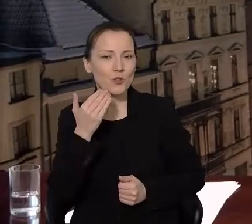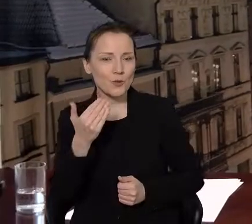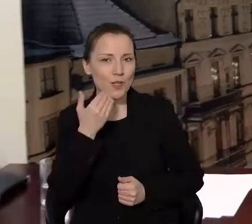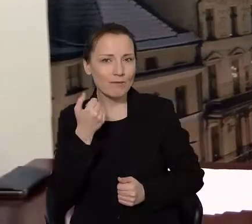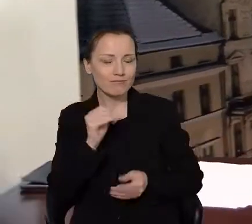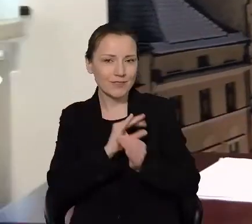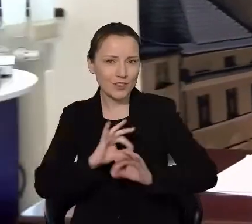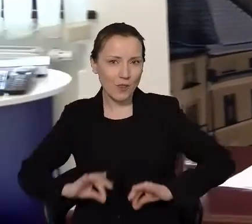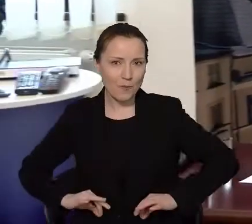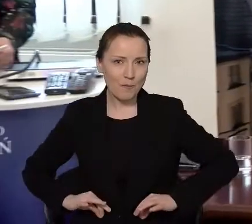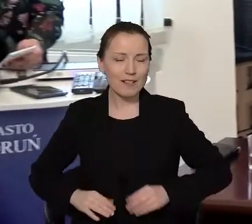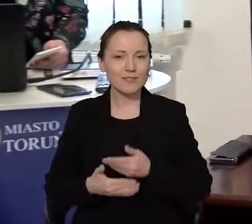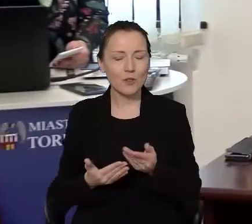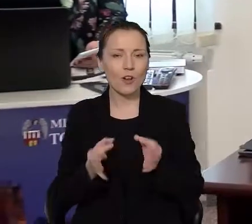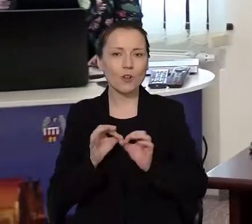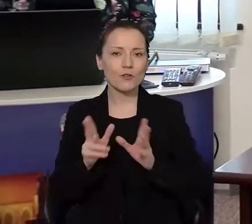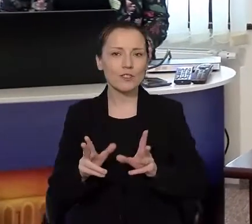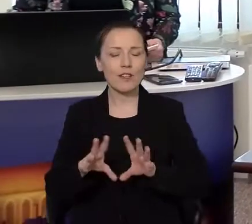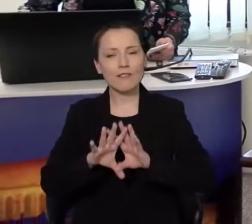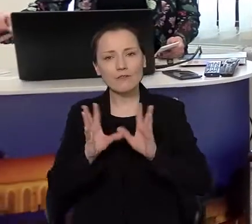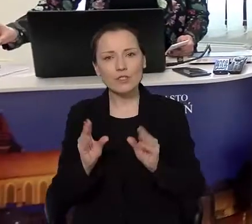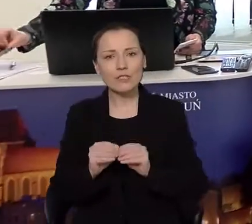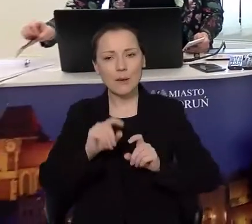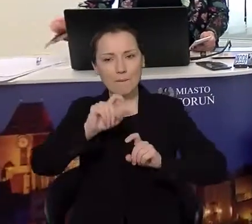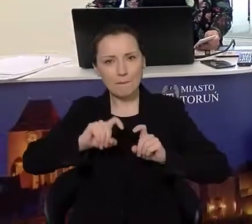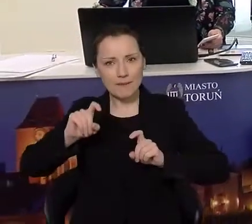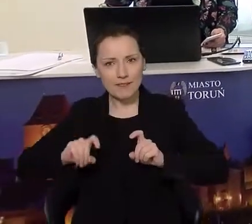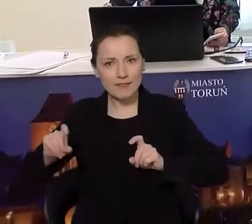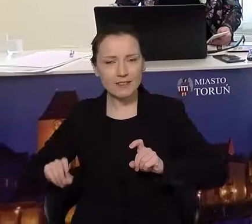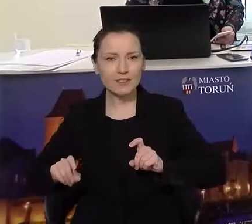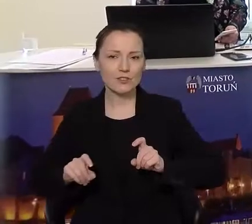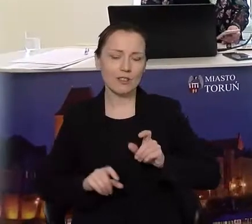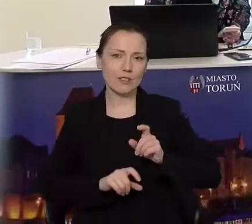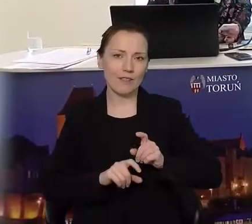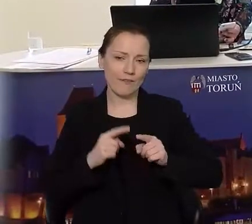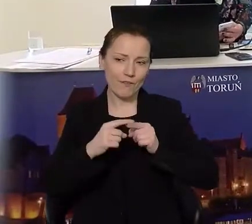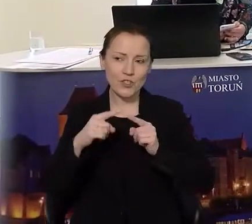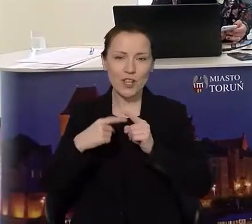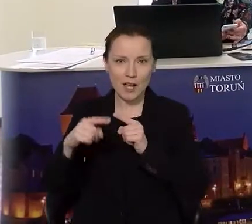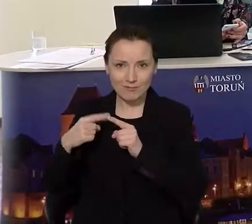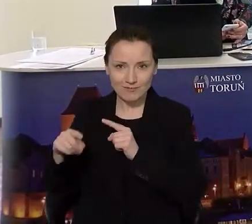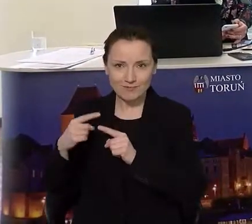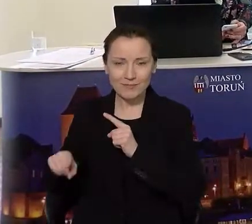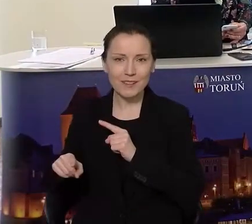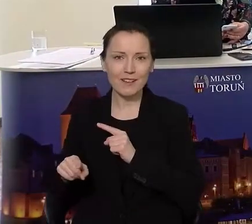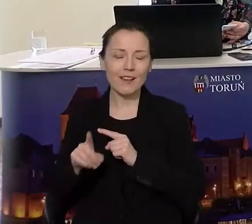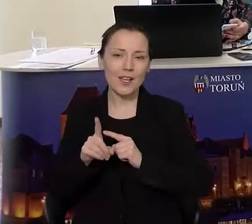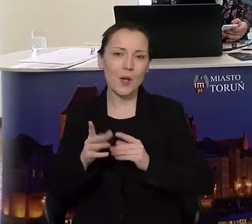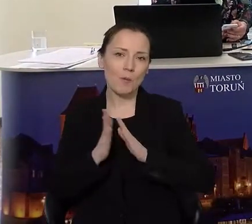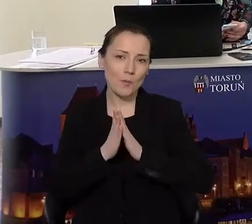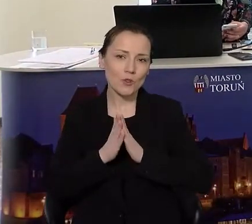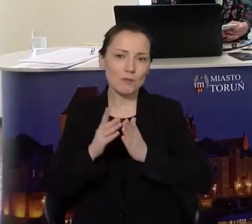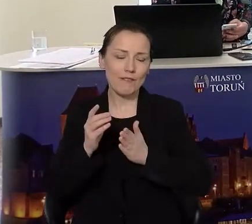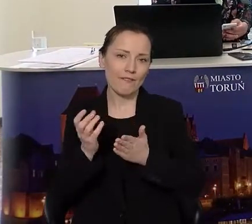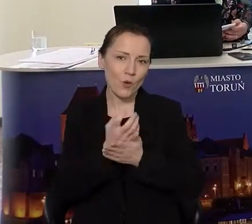Prezydencie. Szanowni Państwo, oczywiście wszelkie wykresy, plansze, które były dzisiaj pokazywane, prześlemy do Państwa, prosimy o wykorzystanie